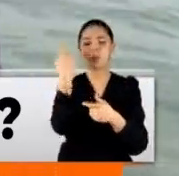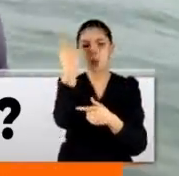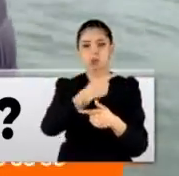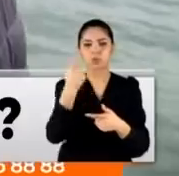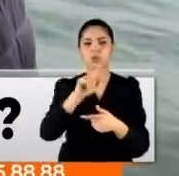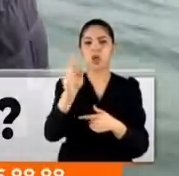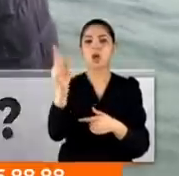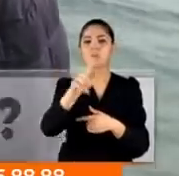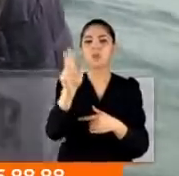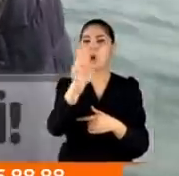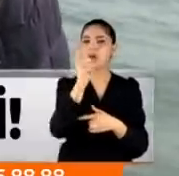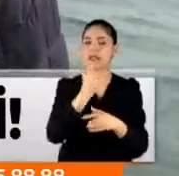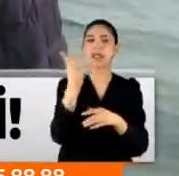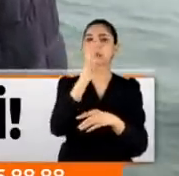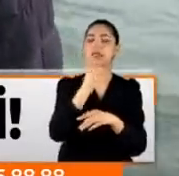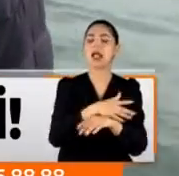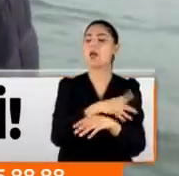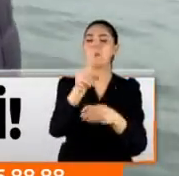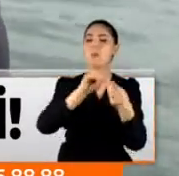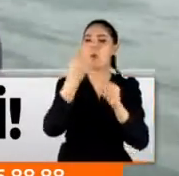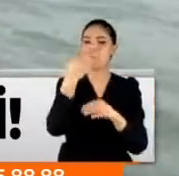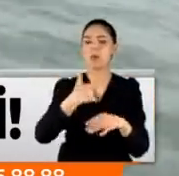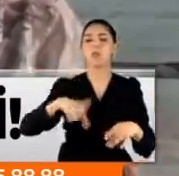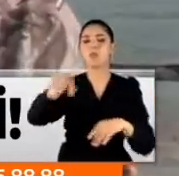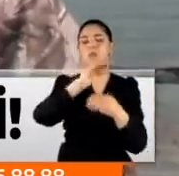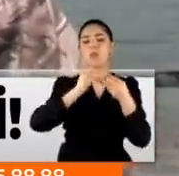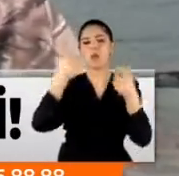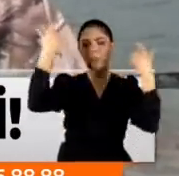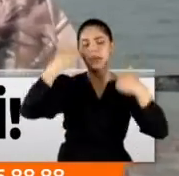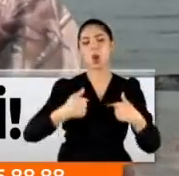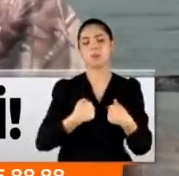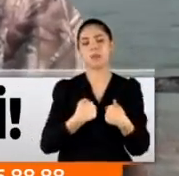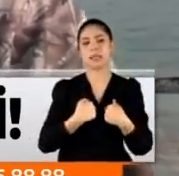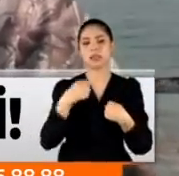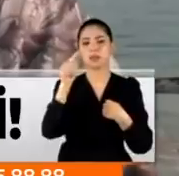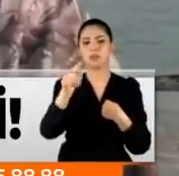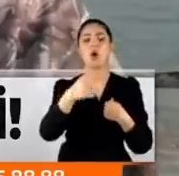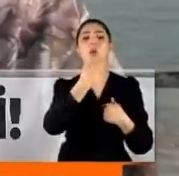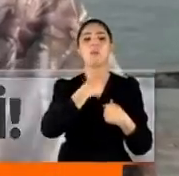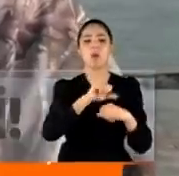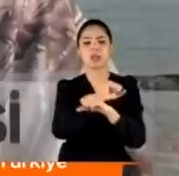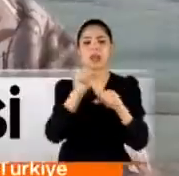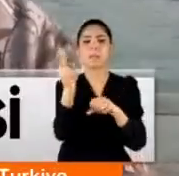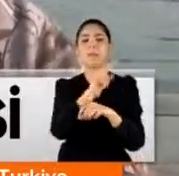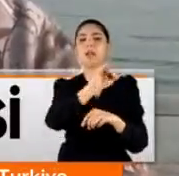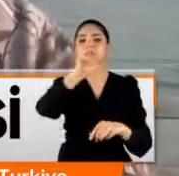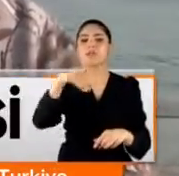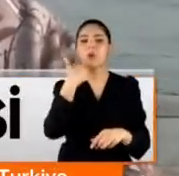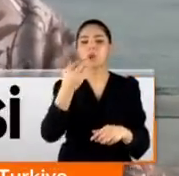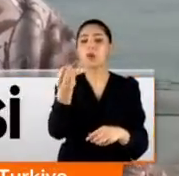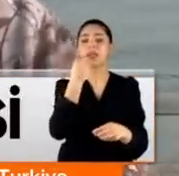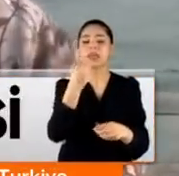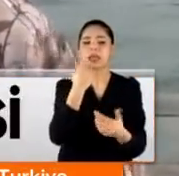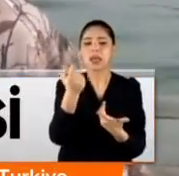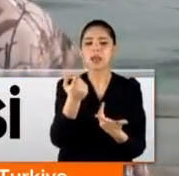30 yıl evvel, 40 yıl evvel böyle bir sorunu yoktu. Bu sorunu yaratan biziz. Boğaz'ın taar ömületi. Balık buradan aşağı inemiyor. Gemini alırsan